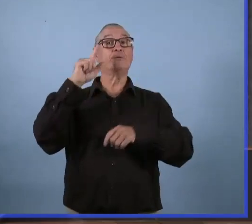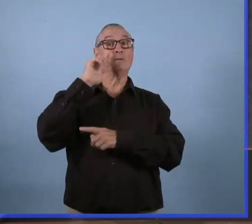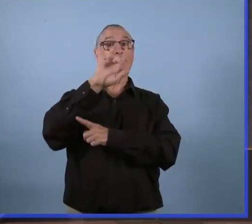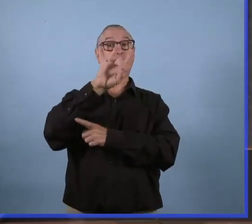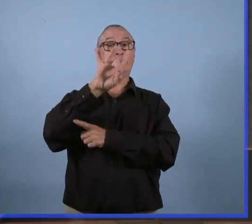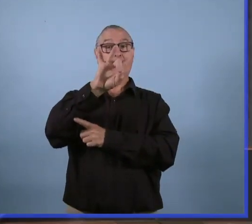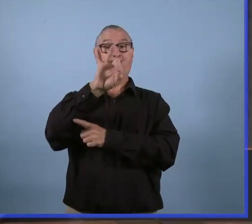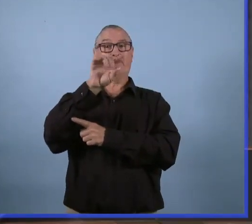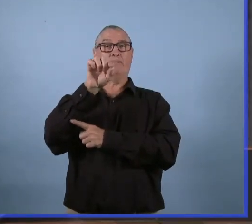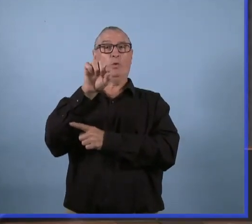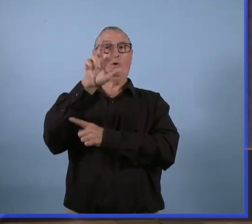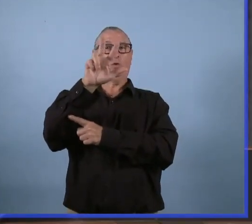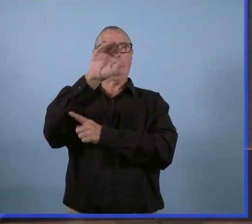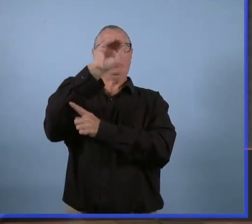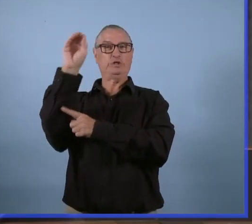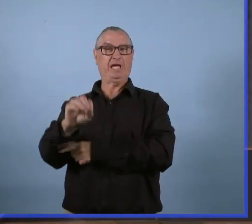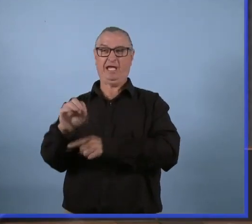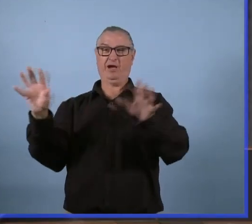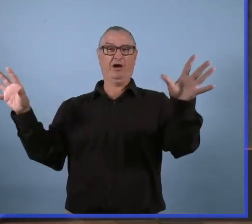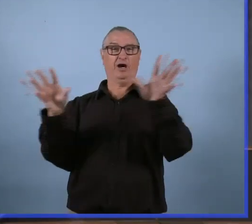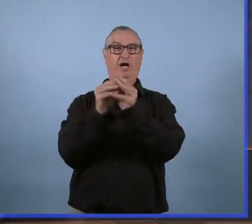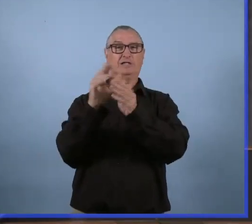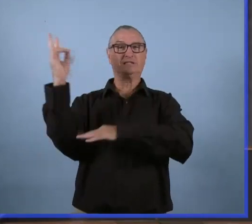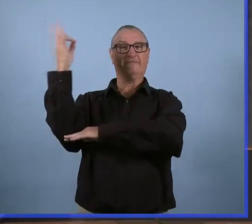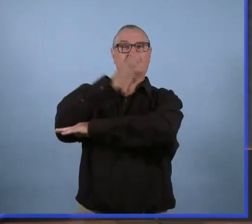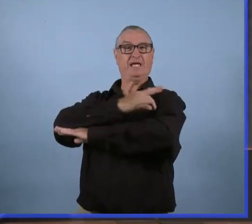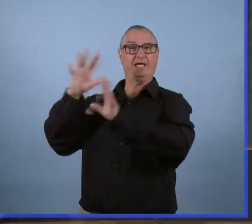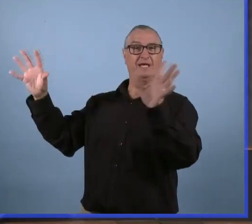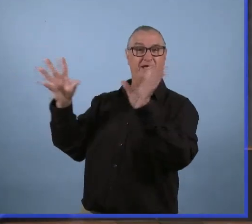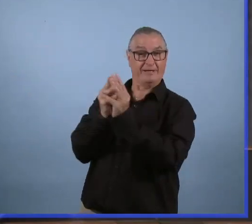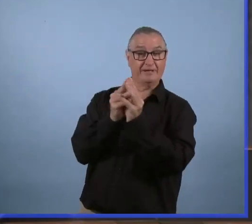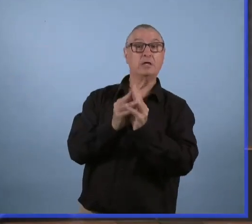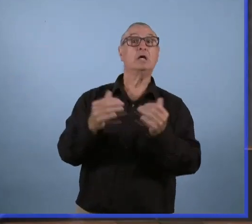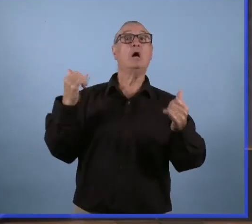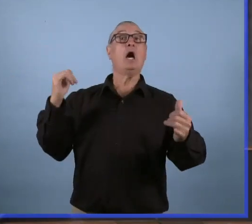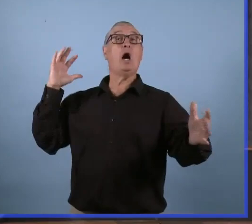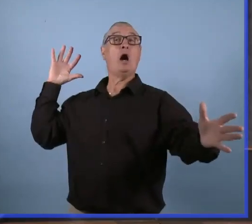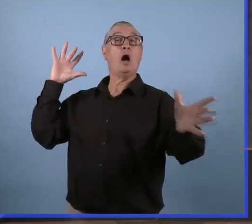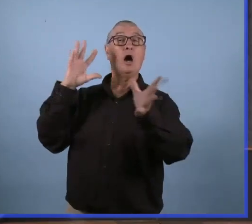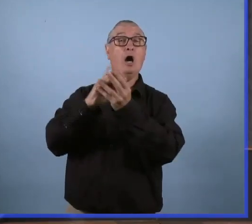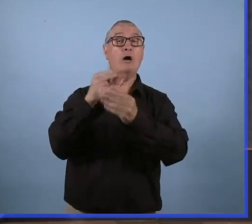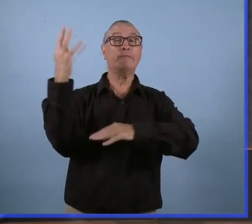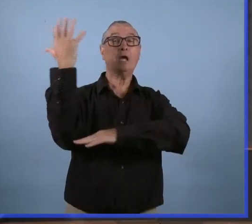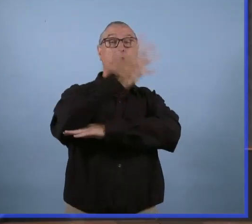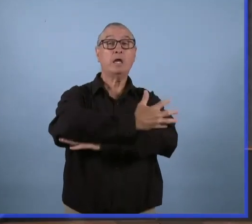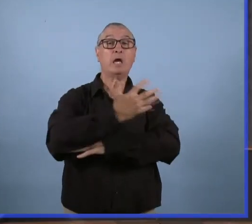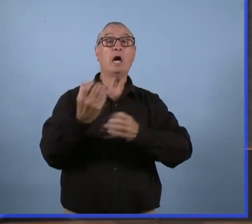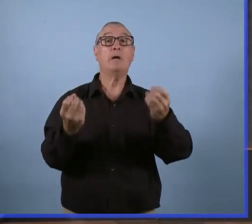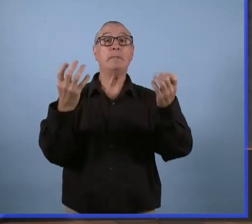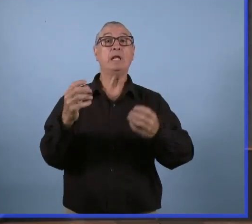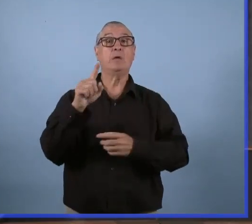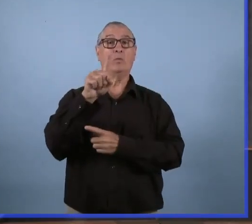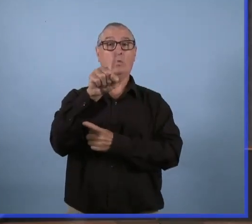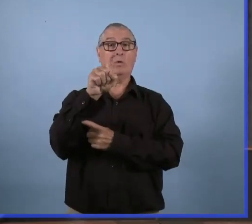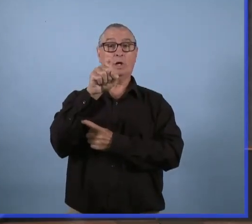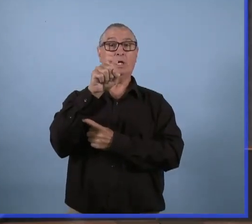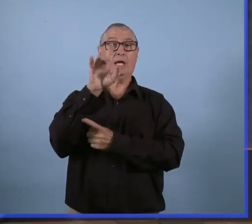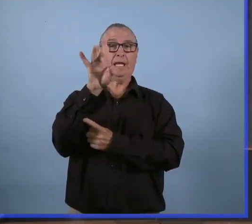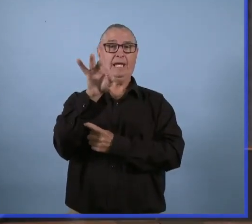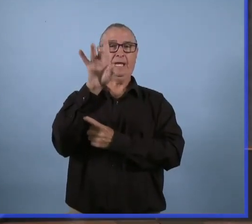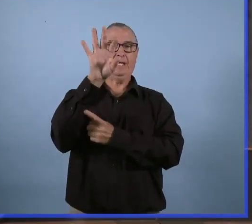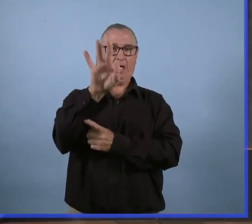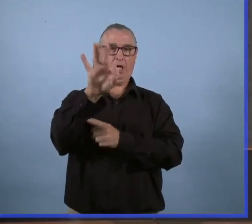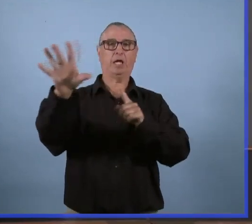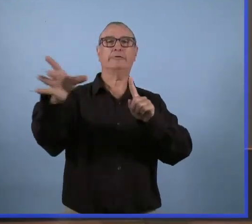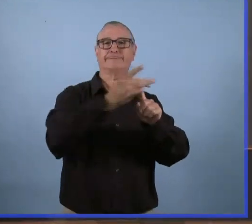identifiés. Comme la Ministre a remarqué, les enfants d'âge scolaire pourront retourner à leur programme à